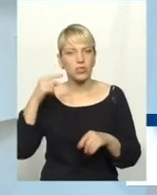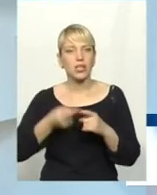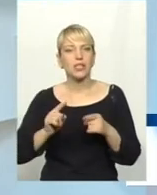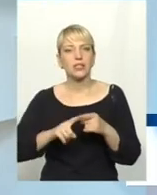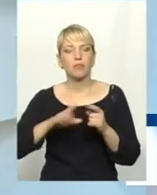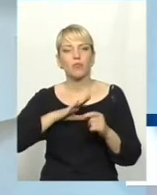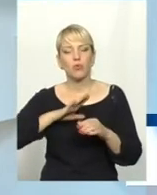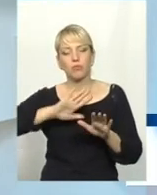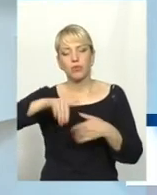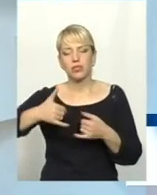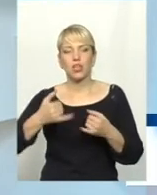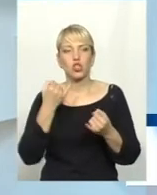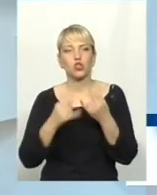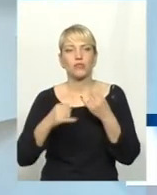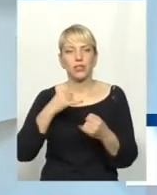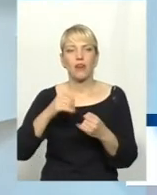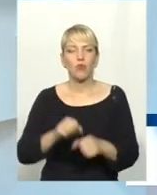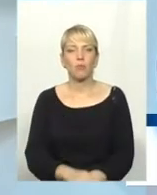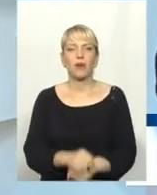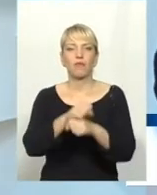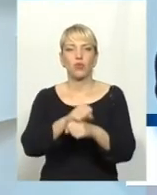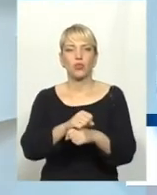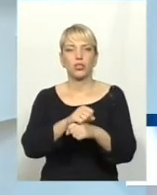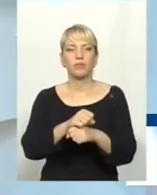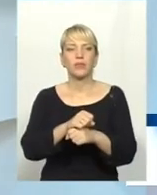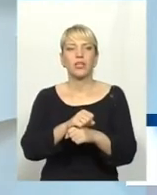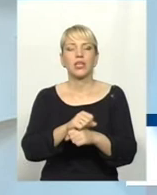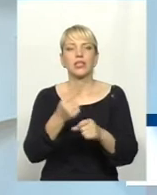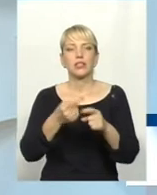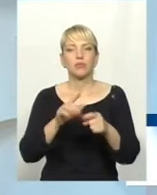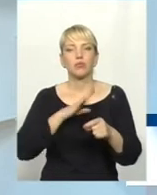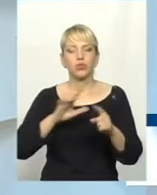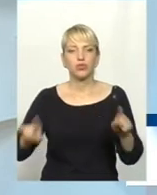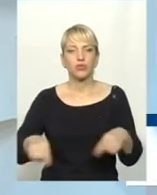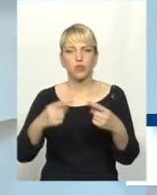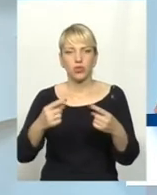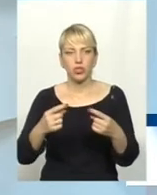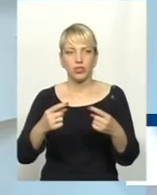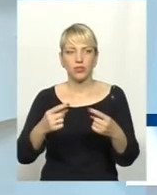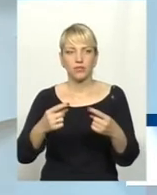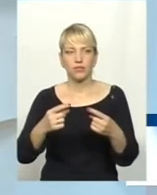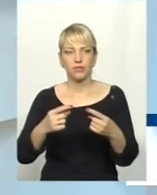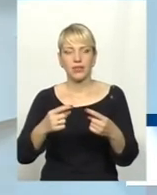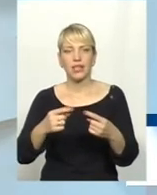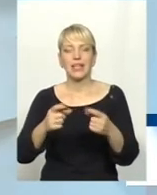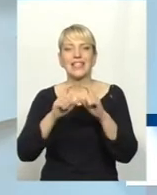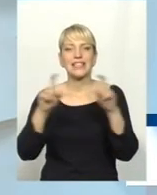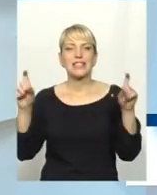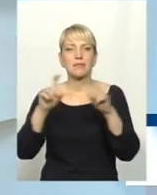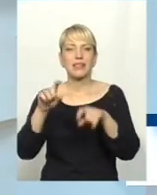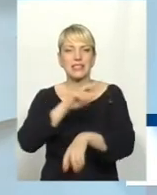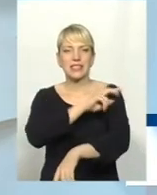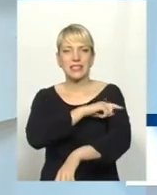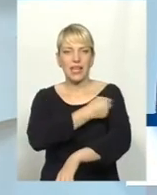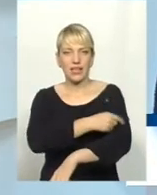жовтного перевороту до того, що були створені диспансери по